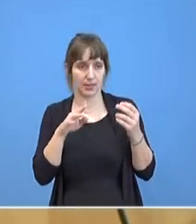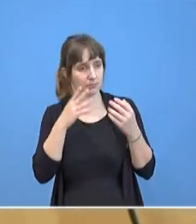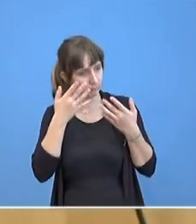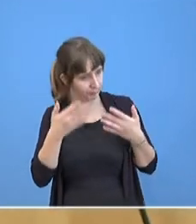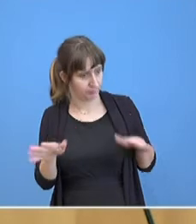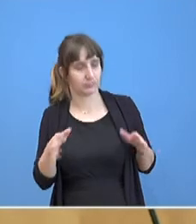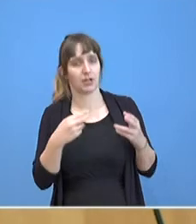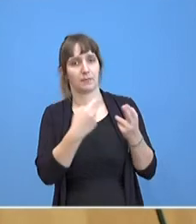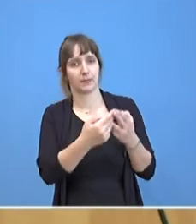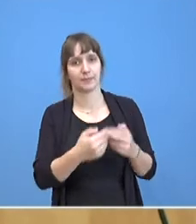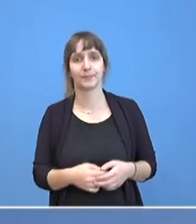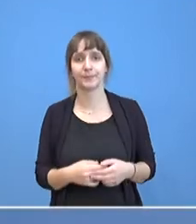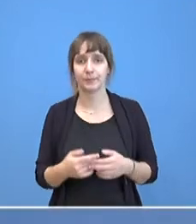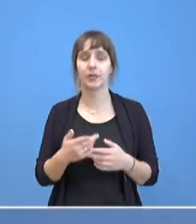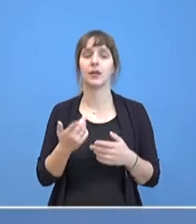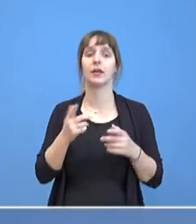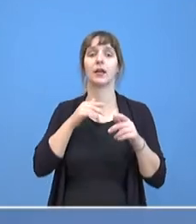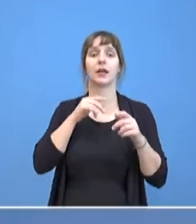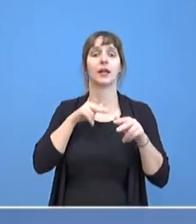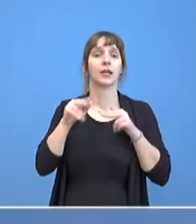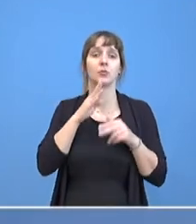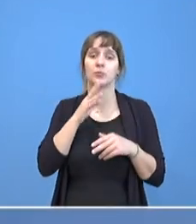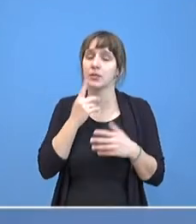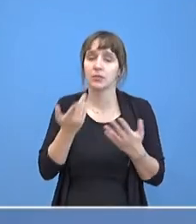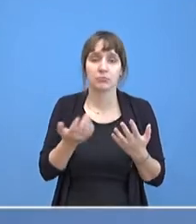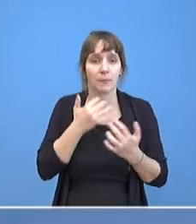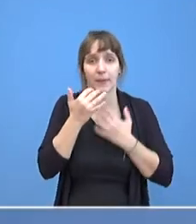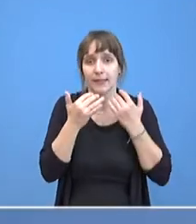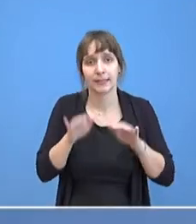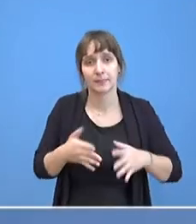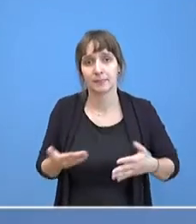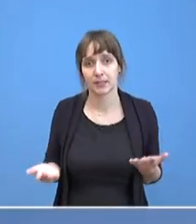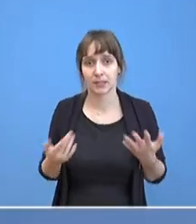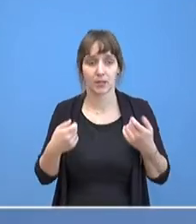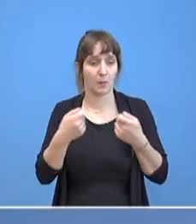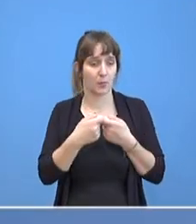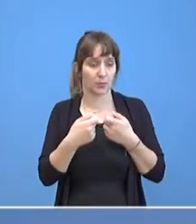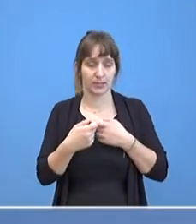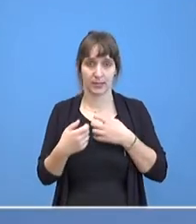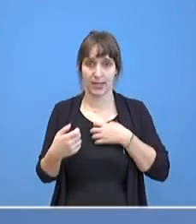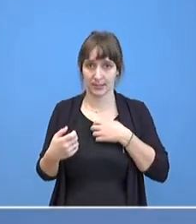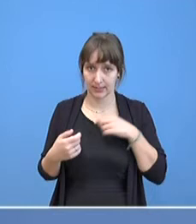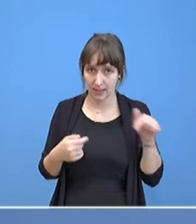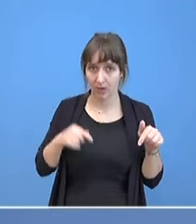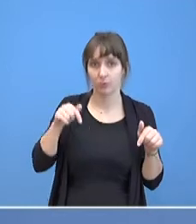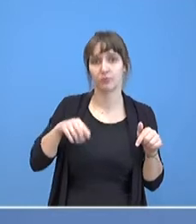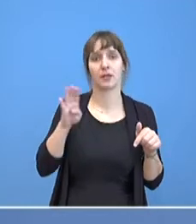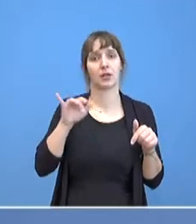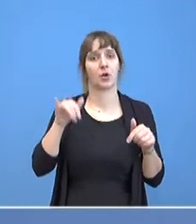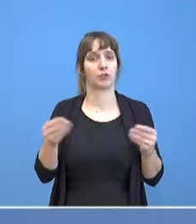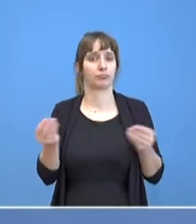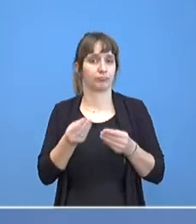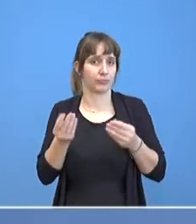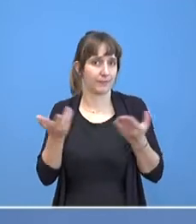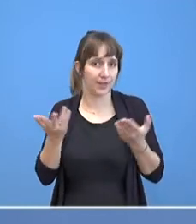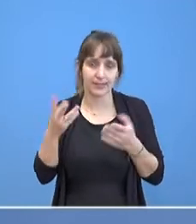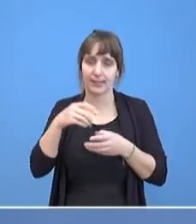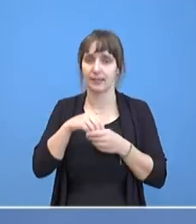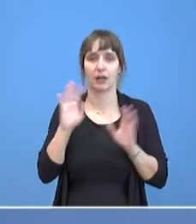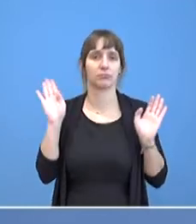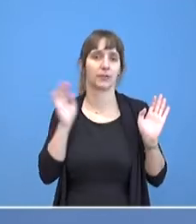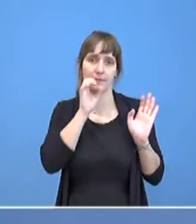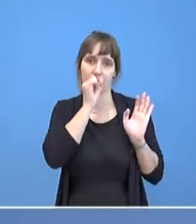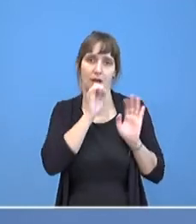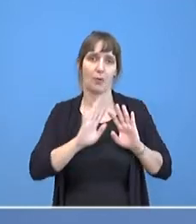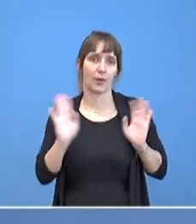Es gibt nichts zu berichten, wenn Sie von mir hören möchten, was die Bundeskanzlerin und Herr Barnier heute besprochen haben. Das sind vertrauliche Gespräche und darüber